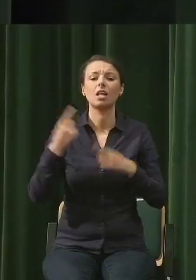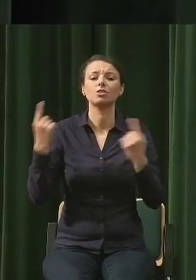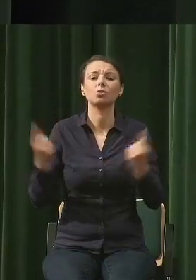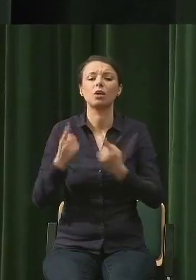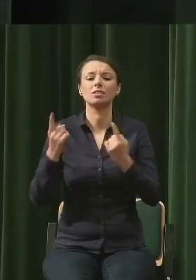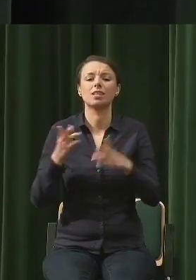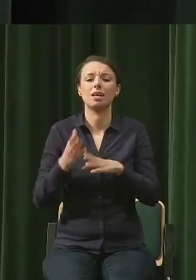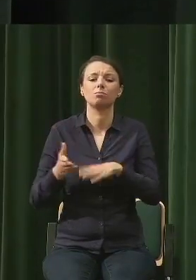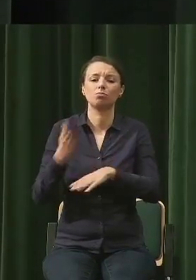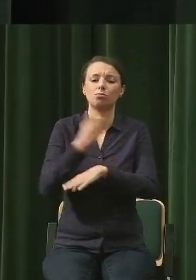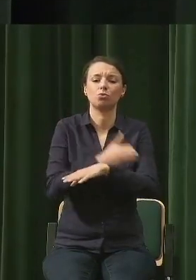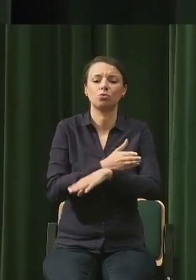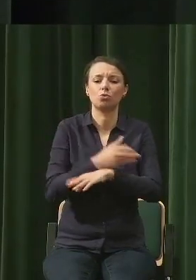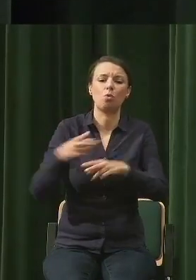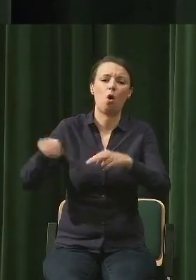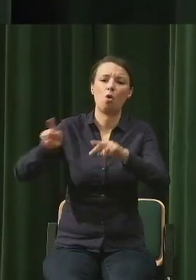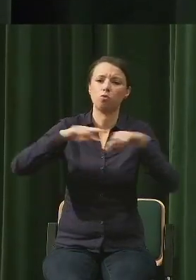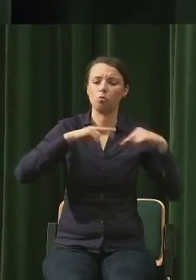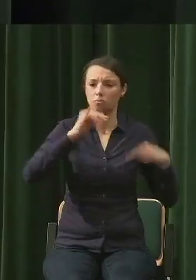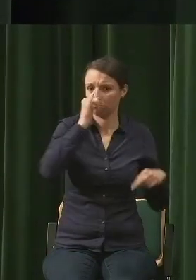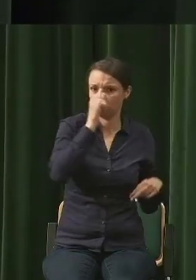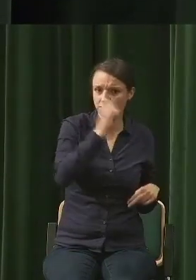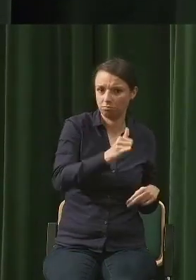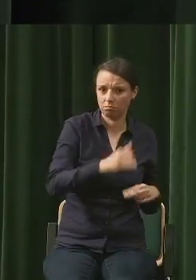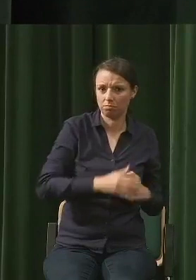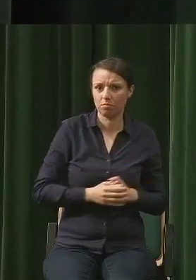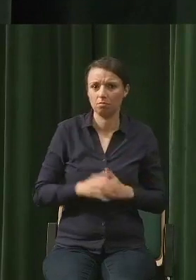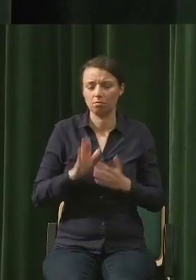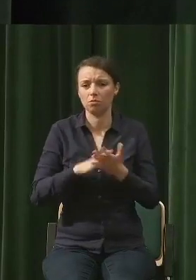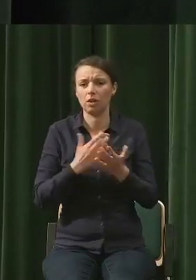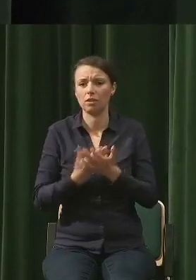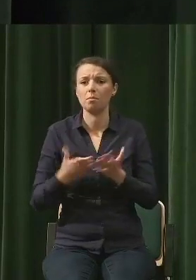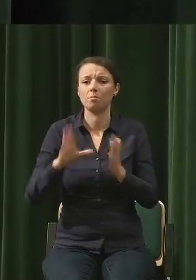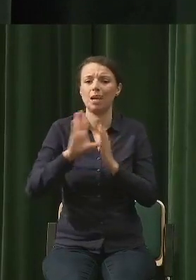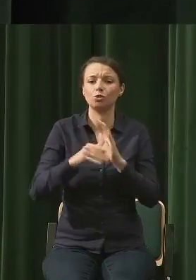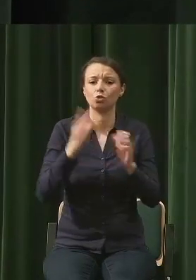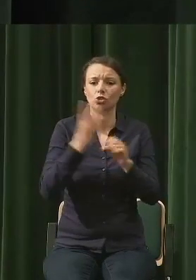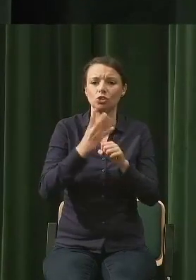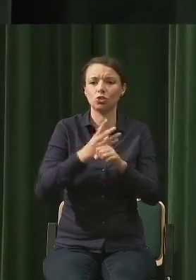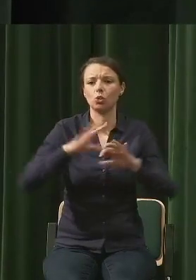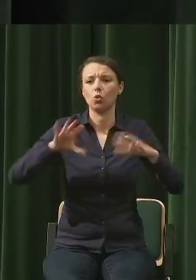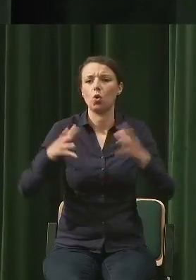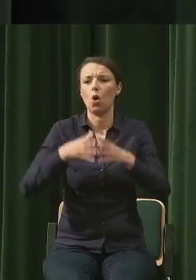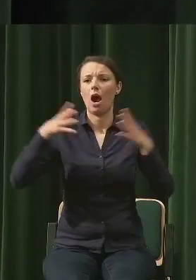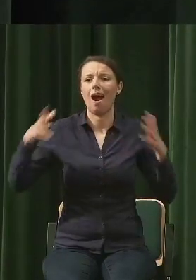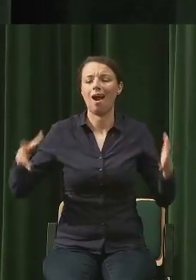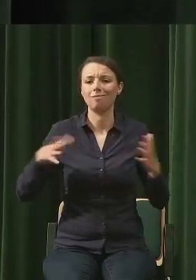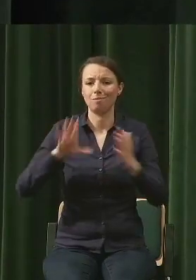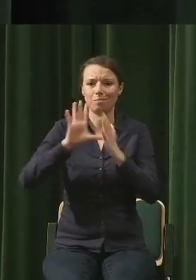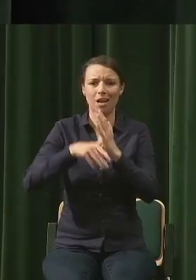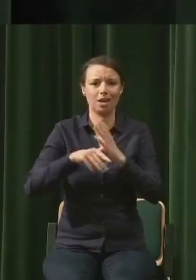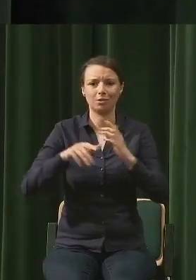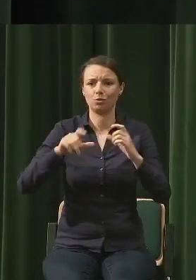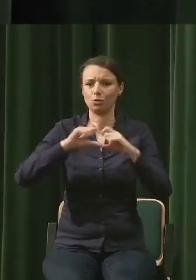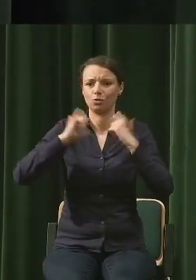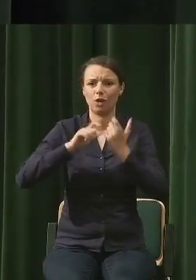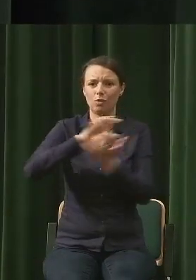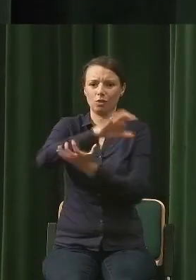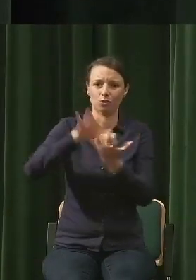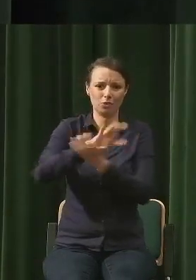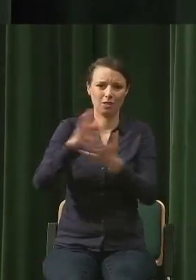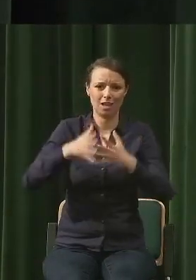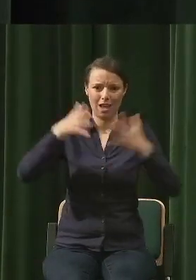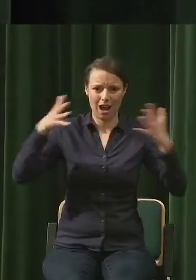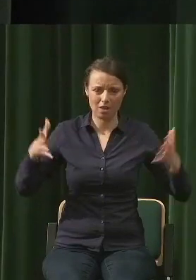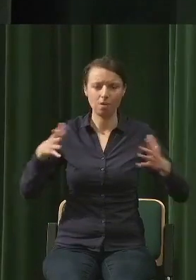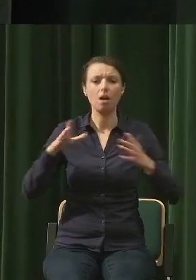inicjatywa miast C40, to jest sieć największych metropolii świata. Warszawa swoją drogą też należy do tej sieci, chociaż